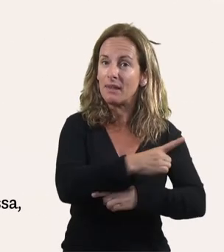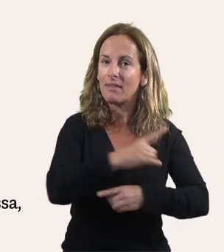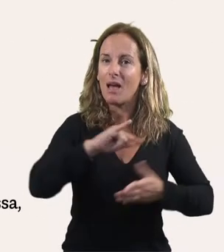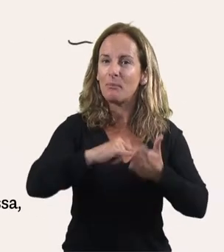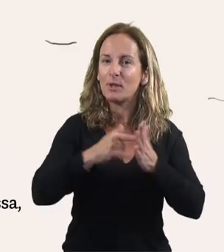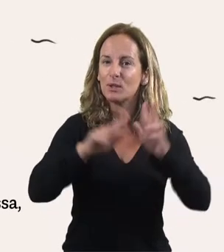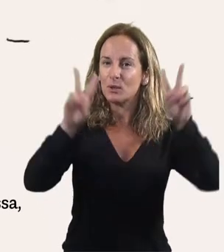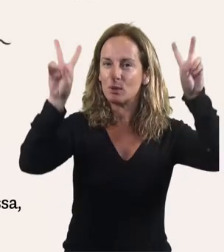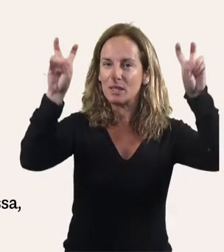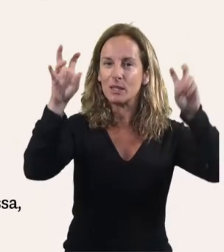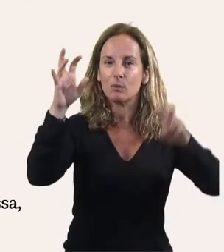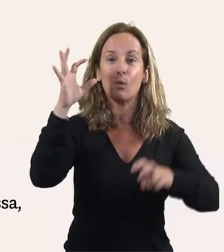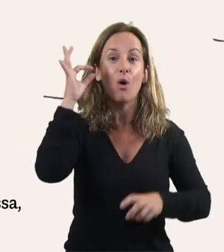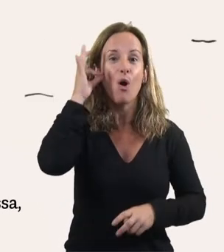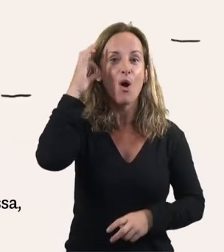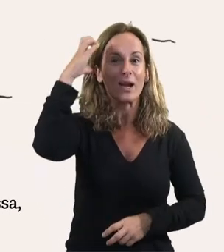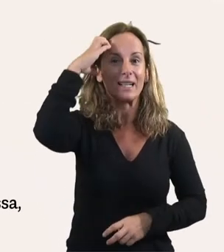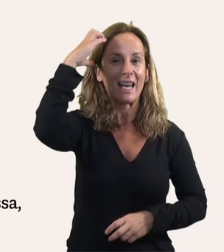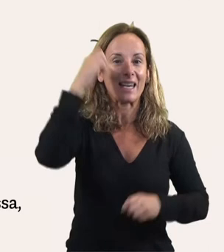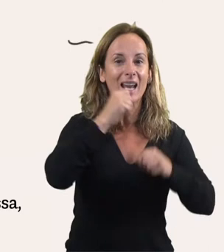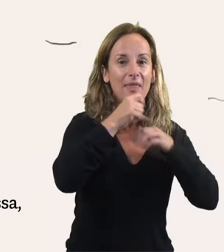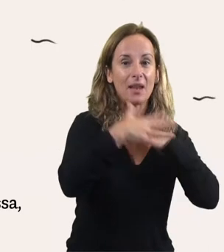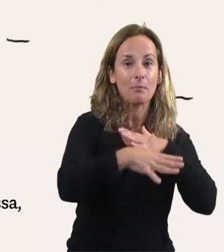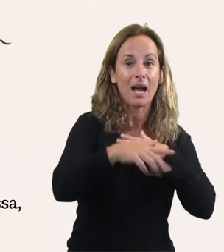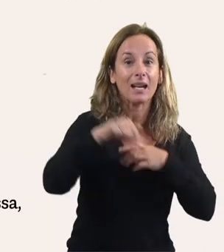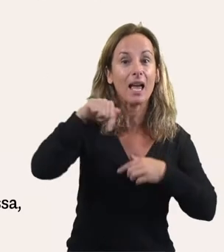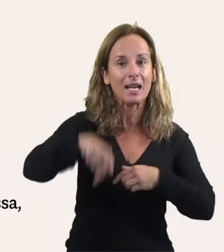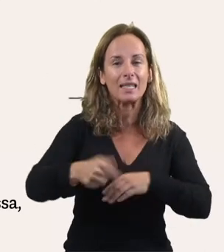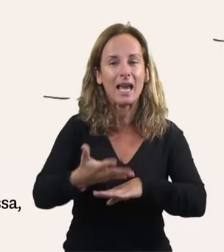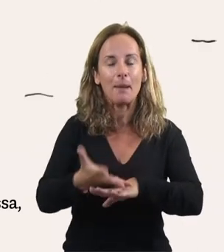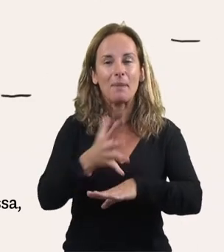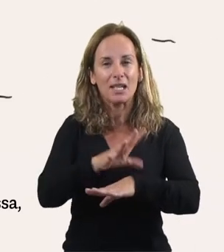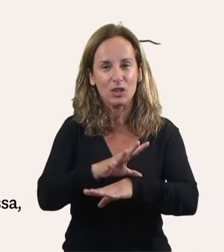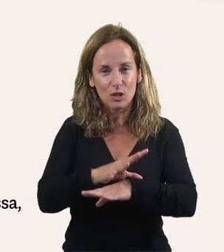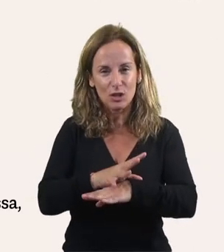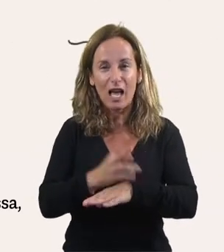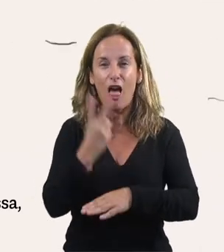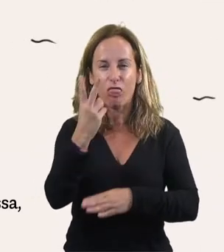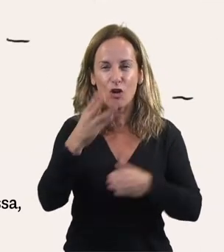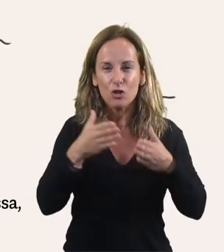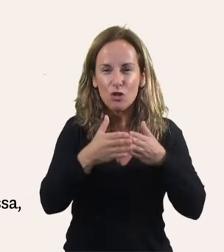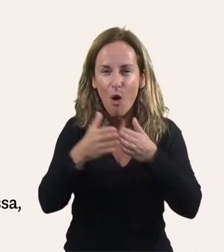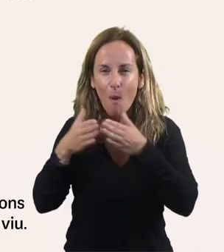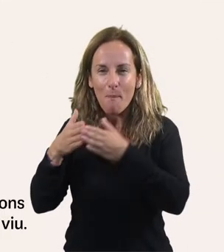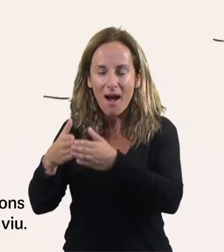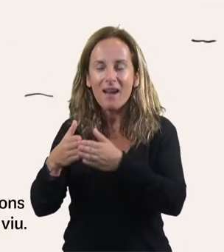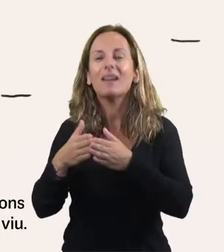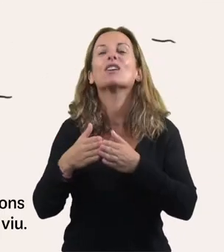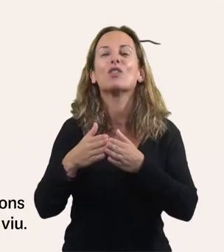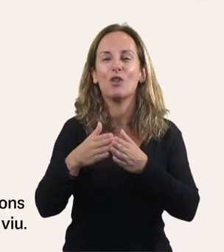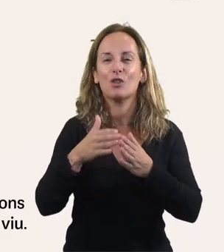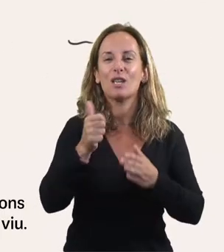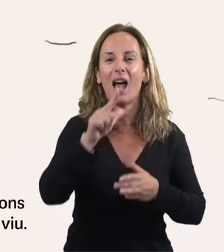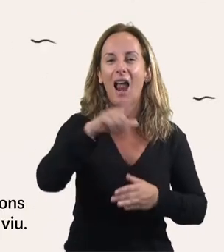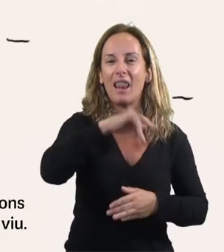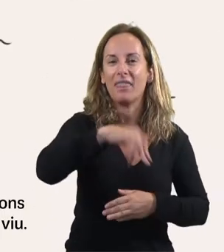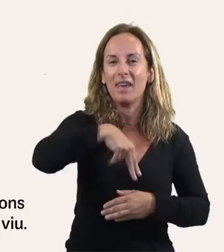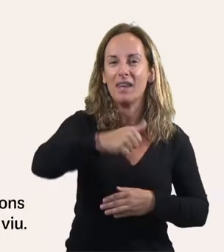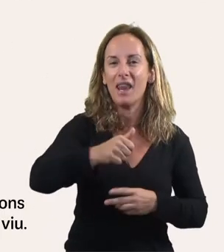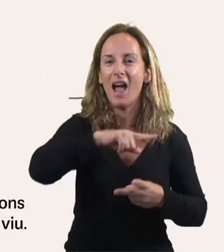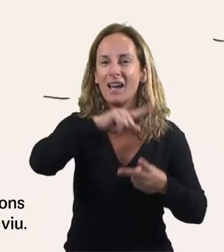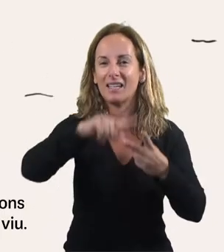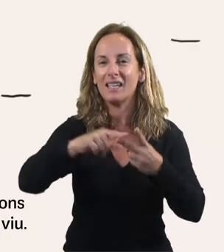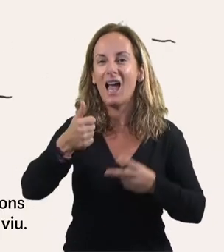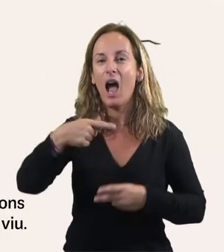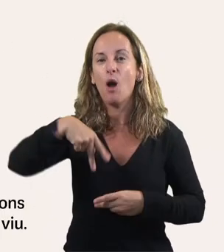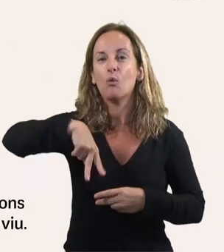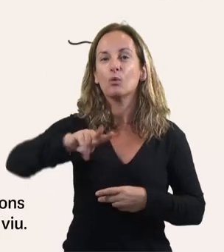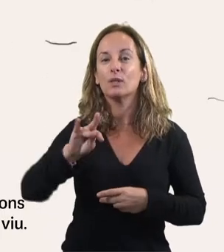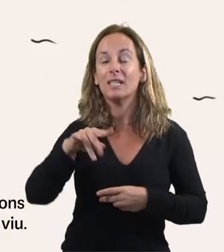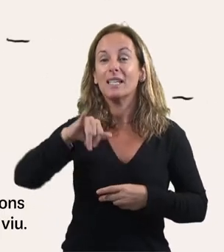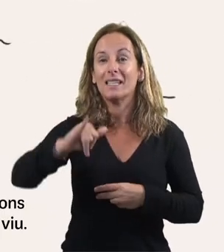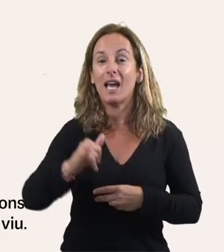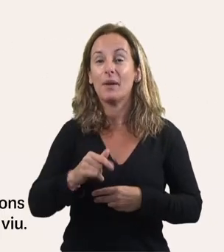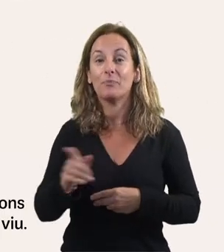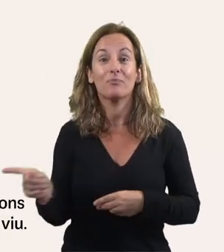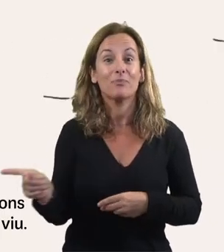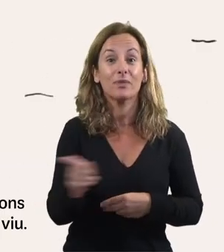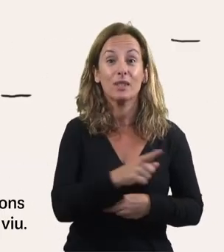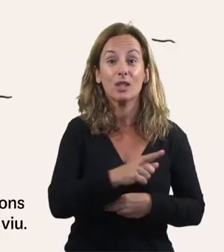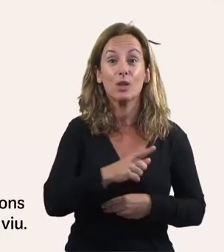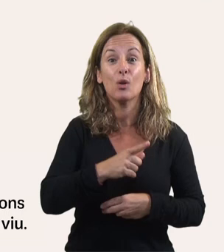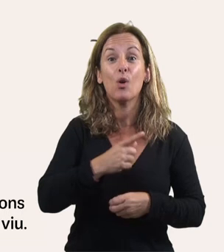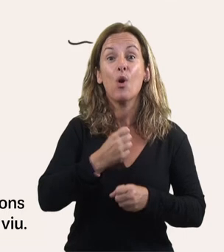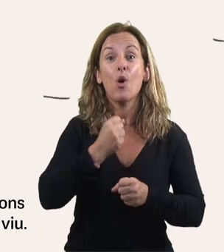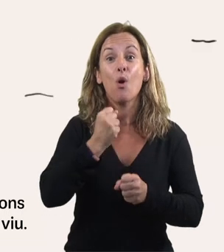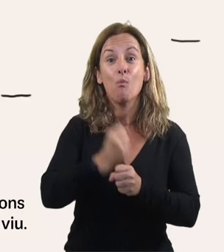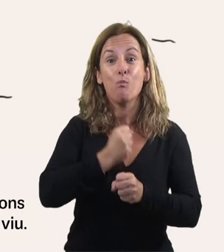projectes com la Reina del Mar, a Eivissa, o els lleuts al Zina i Agustín a Mallorca. Les persones voluntàries d'aquestes associacions fan